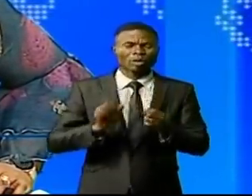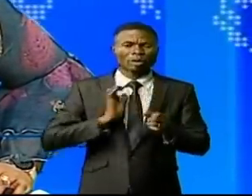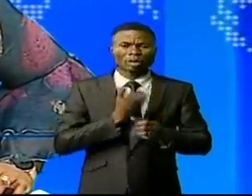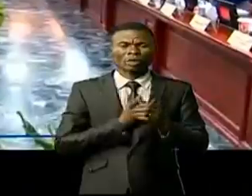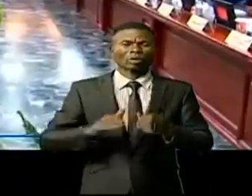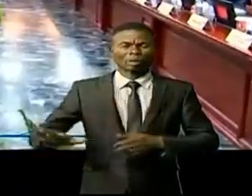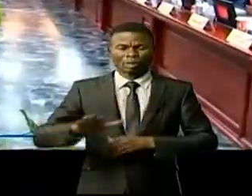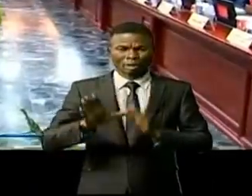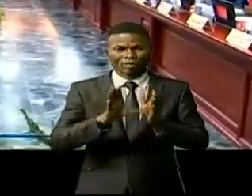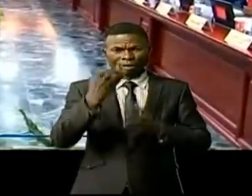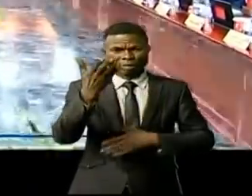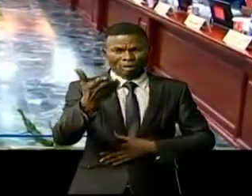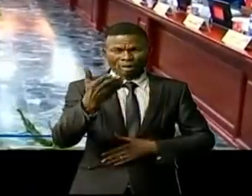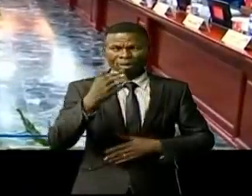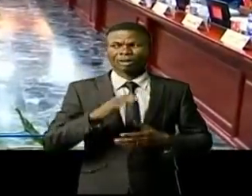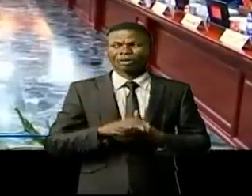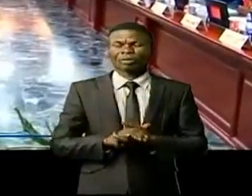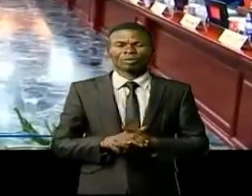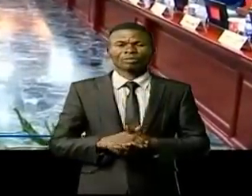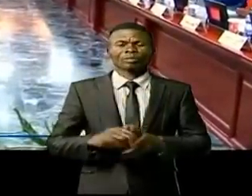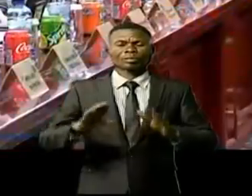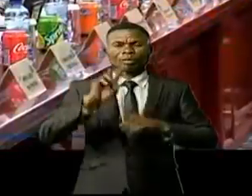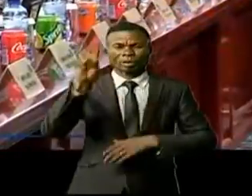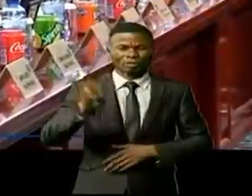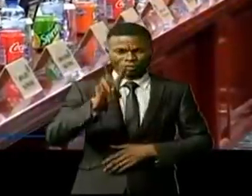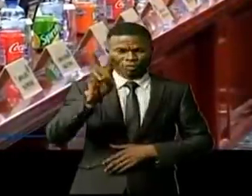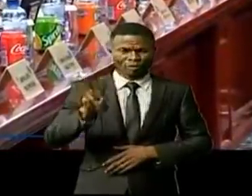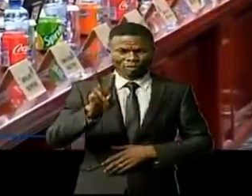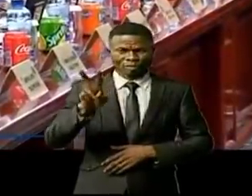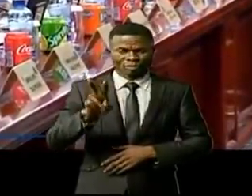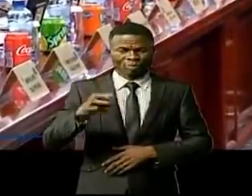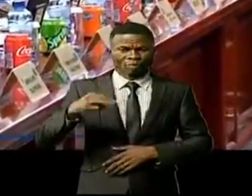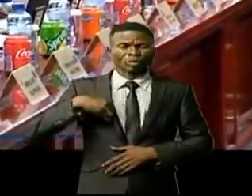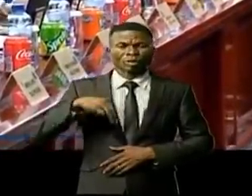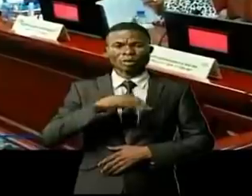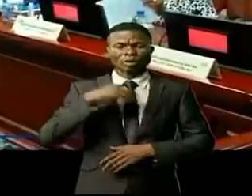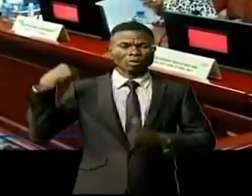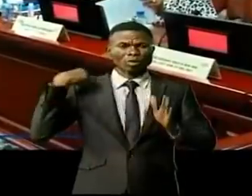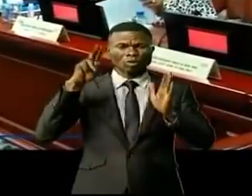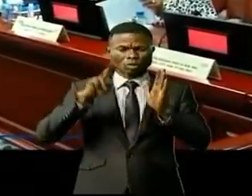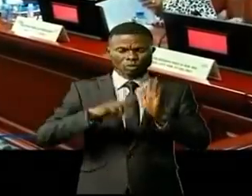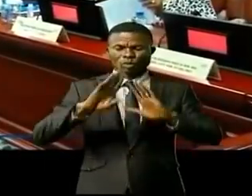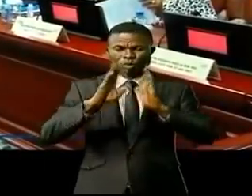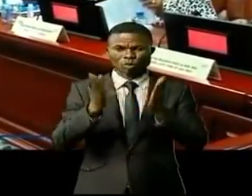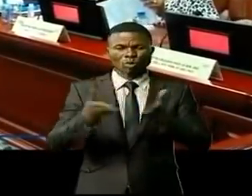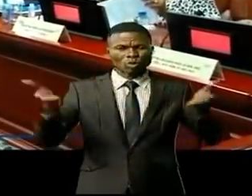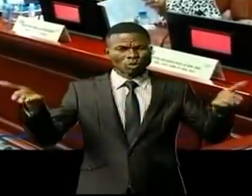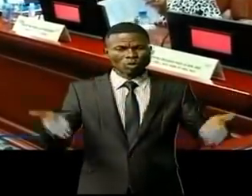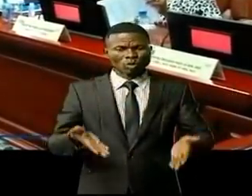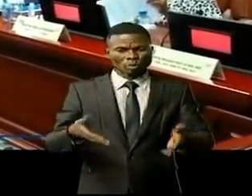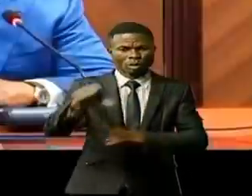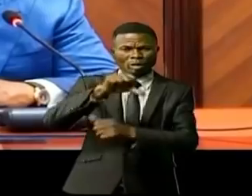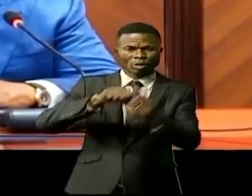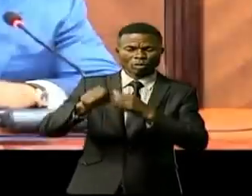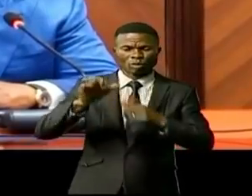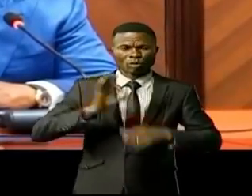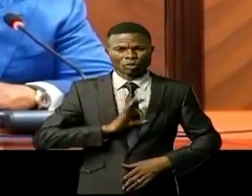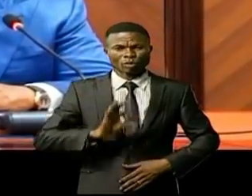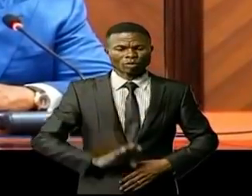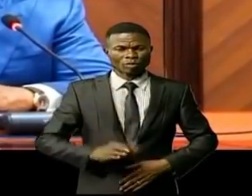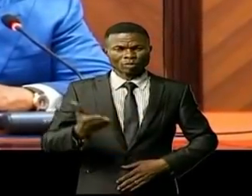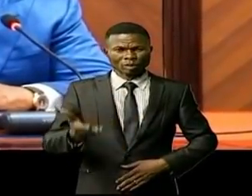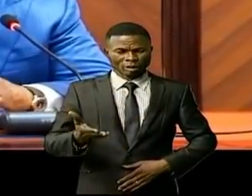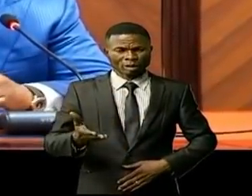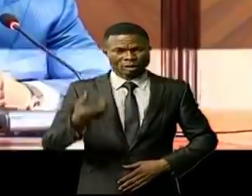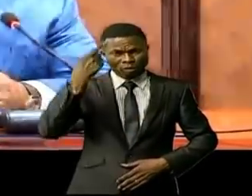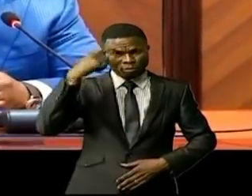Regardez. Comme tous les vendredis, les membres du gouvernement se sont retrouvés autour du chef de l'Etat, Félix Antoine Tshisekedi